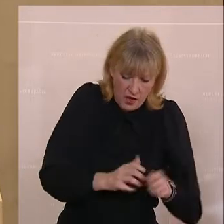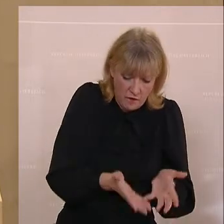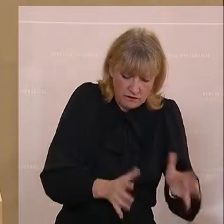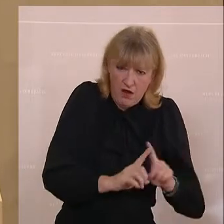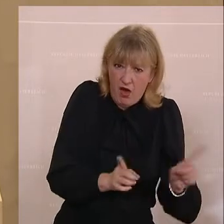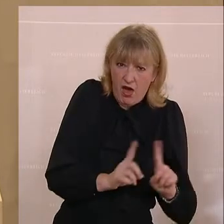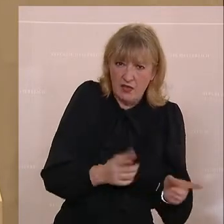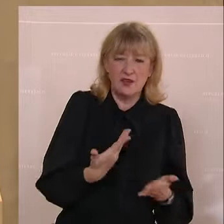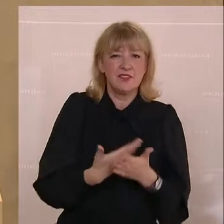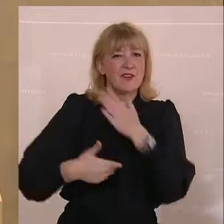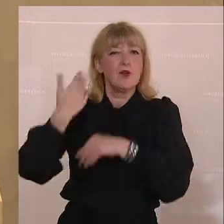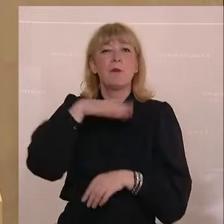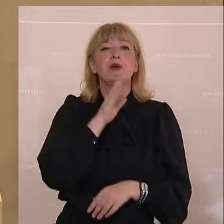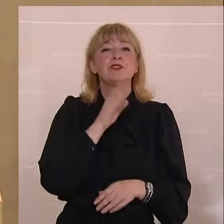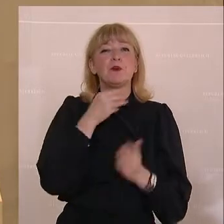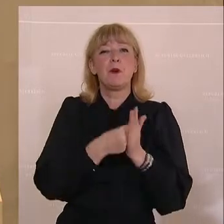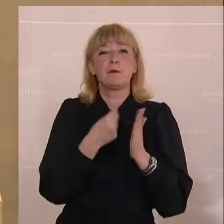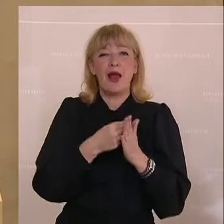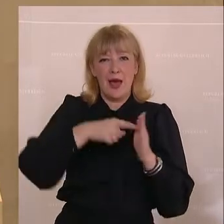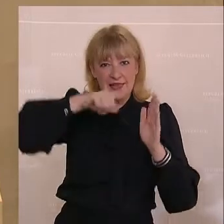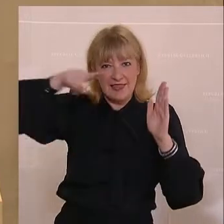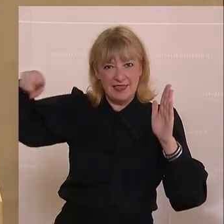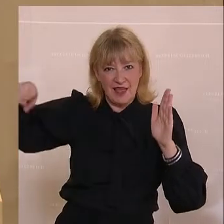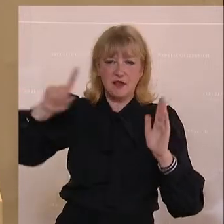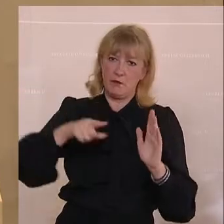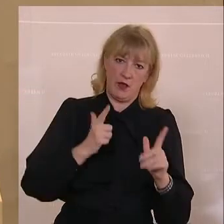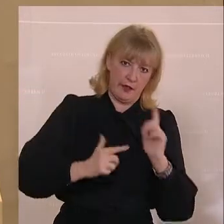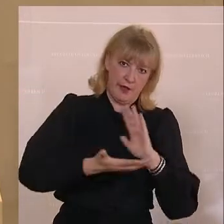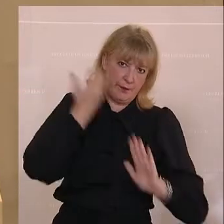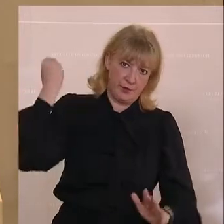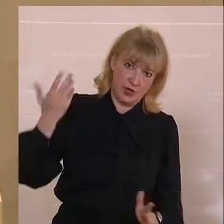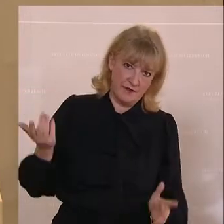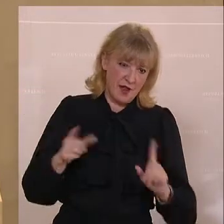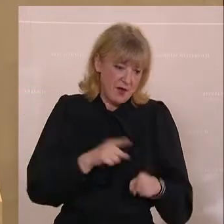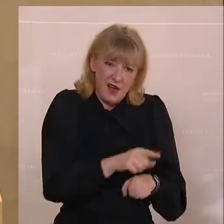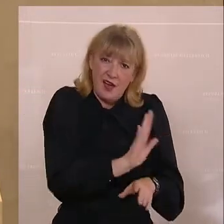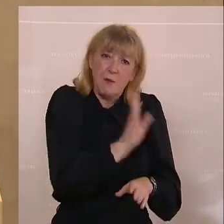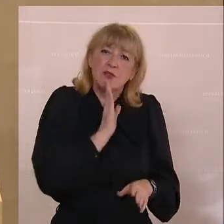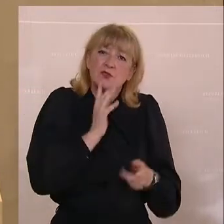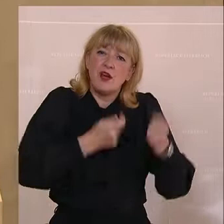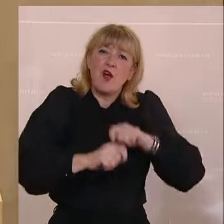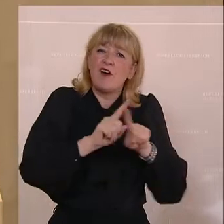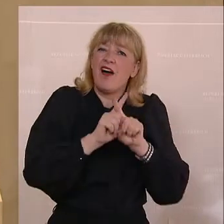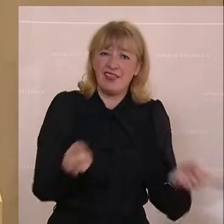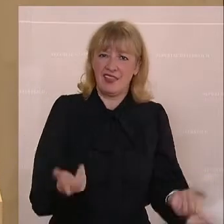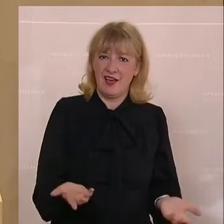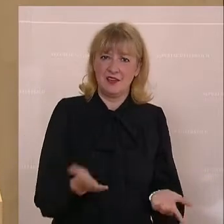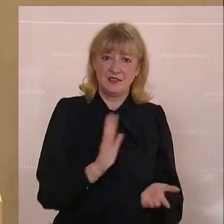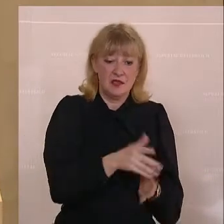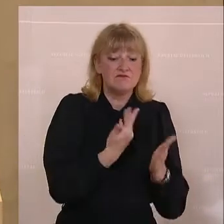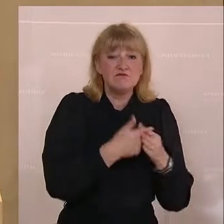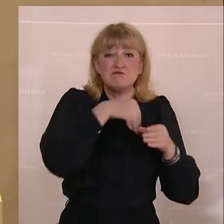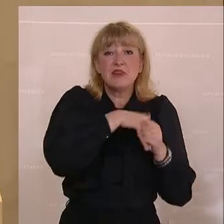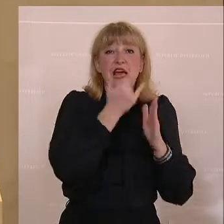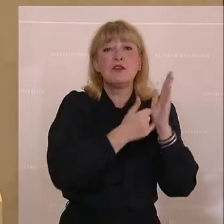auch früher den Pensionistenpreisindex, der wurde dann irgendwann abgeschafft, der natürlich sich völlig anders zusammensetzt. Und dort ist die Inflation